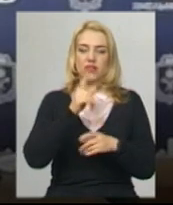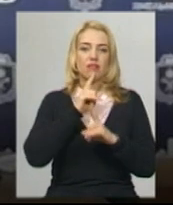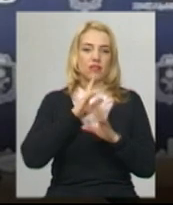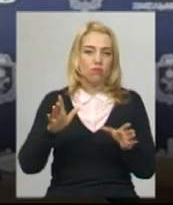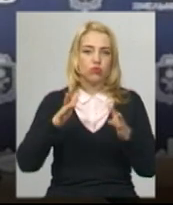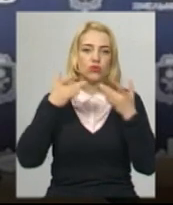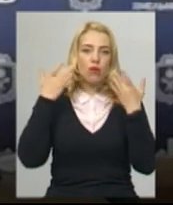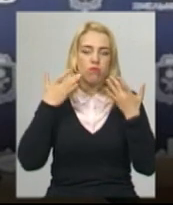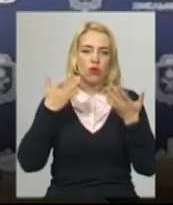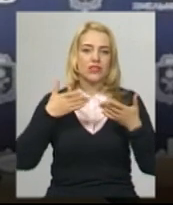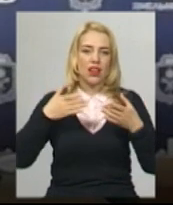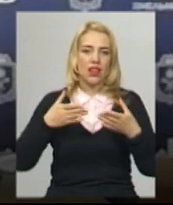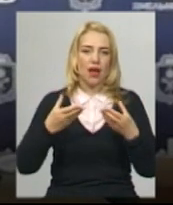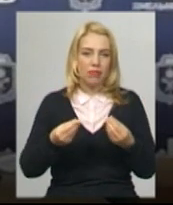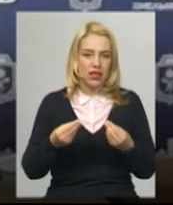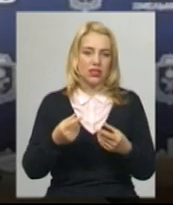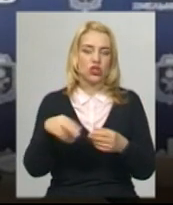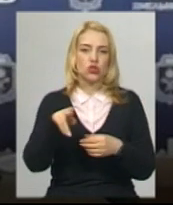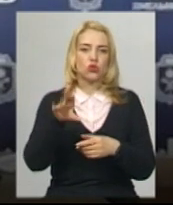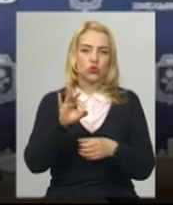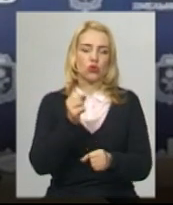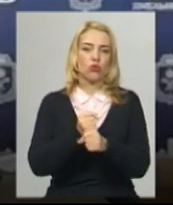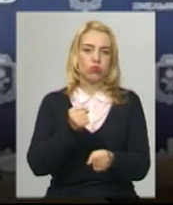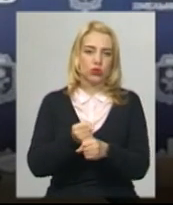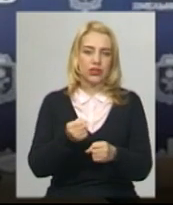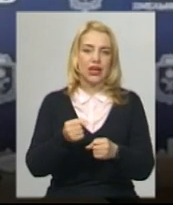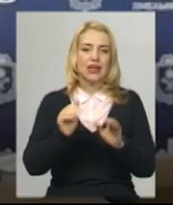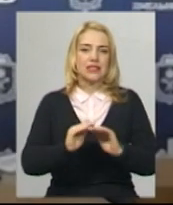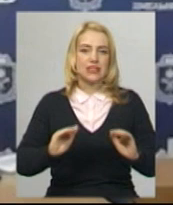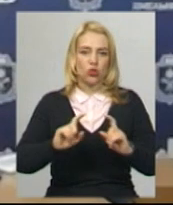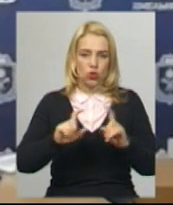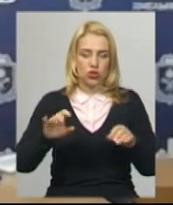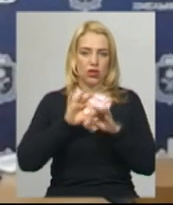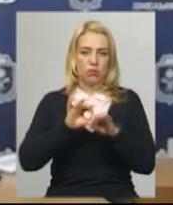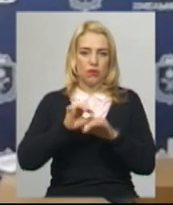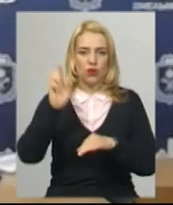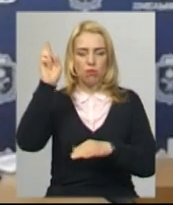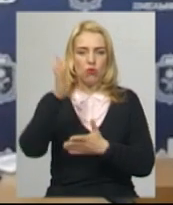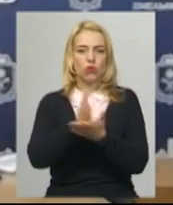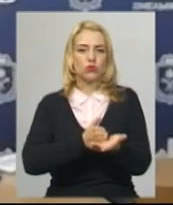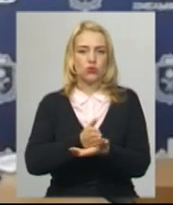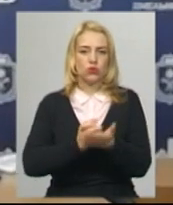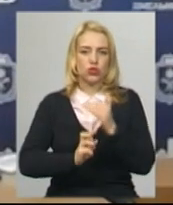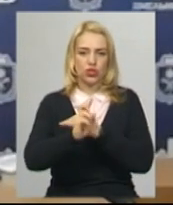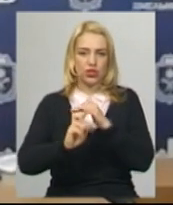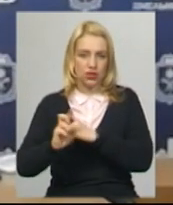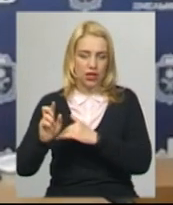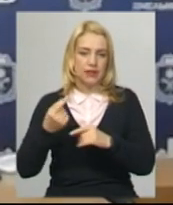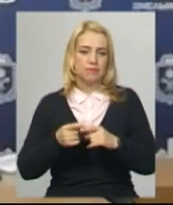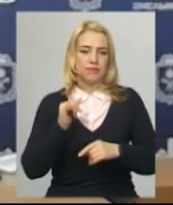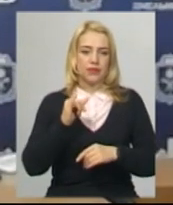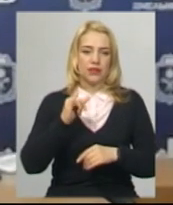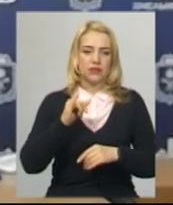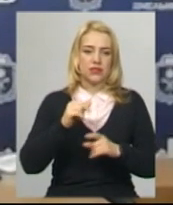щодо роботи садочків та проведення богослужінь роботи відповідних релігійних організацій.